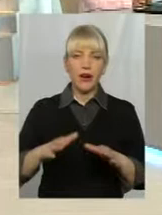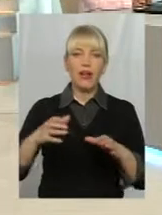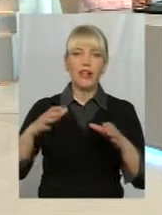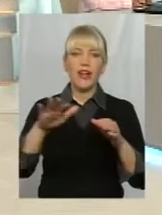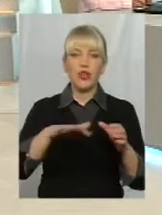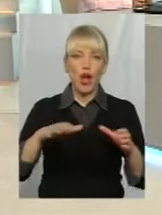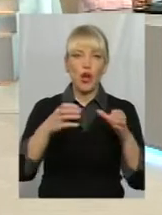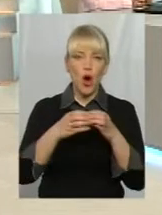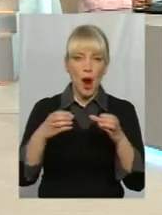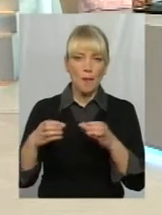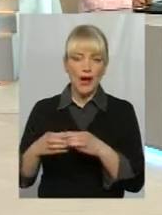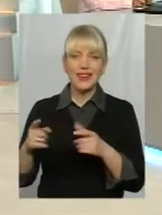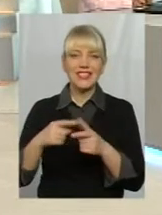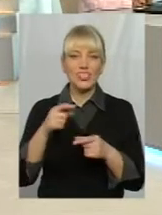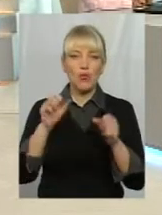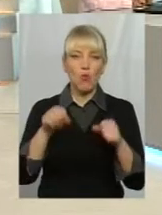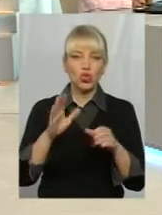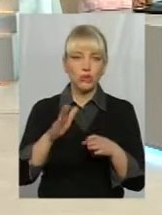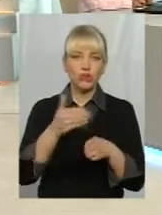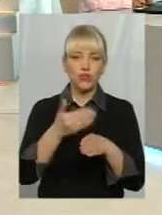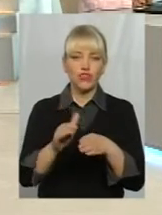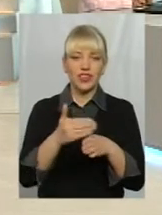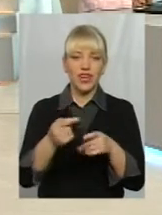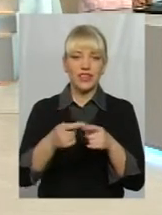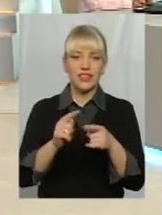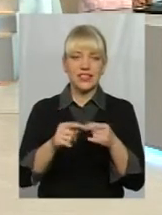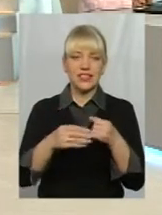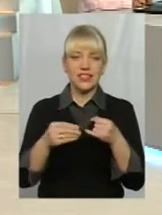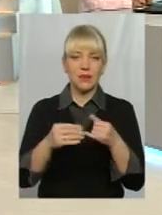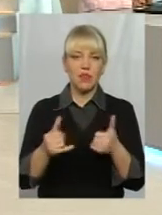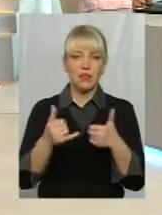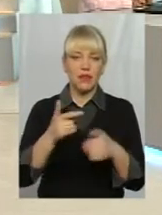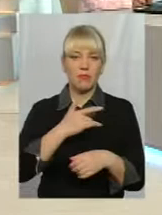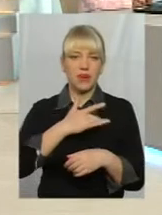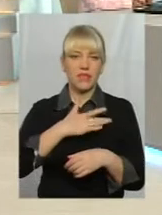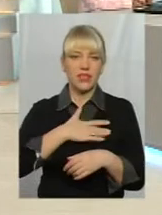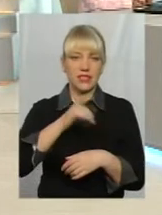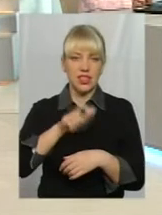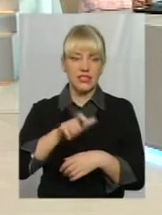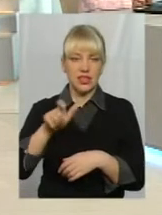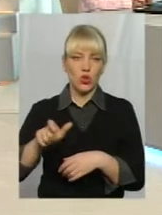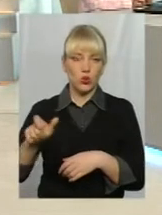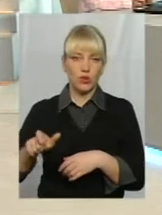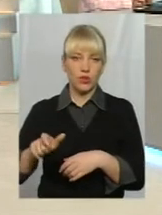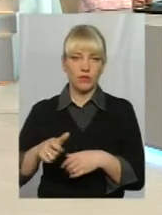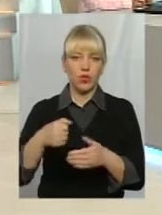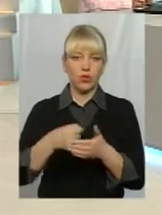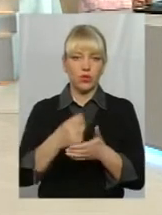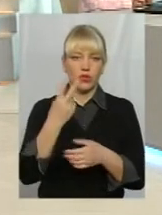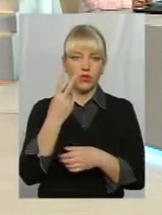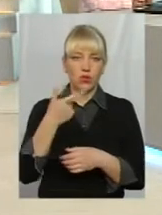можна буде виділяти ці земельні ділянки для приватизації людям для ОСГ до двох гектарів.